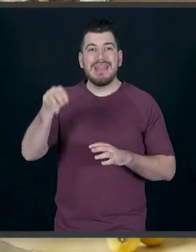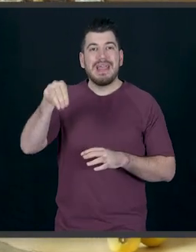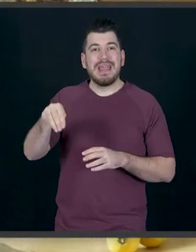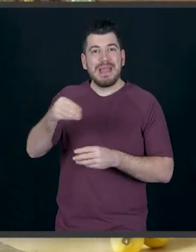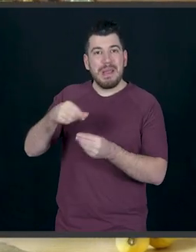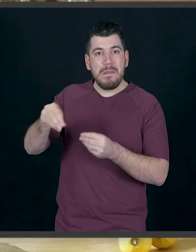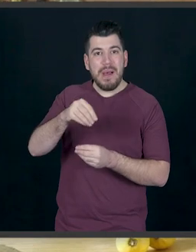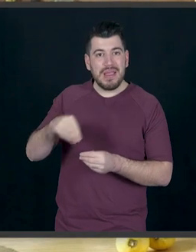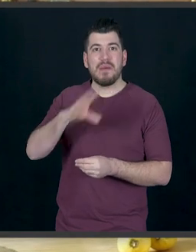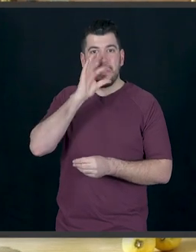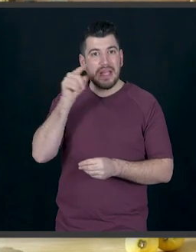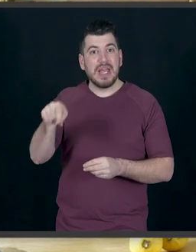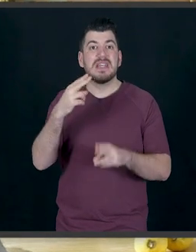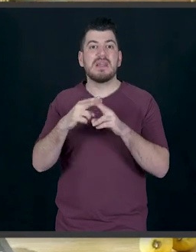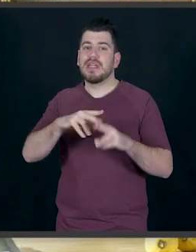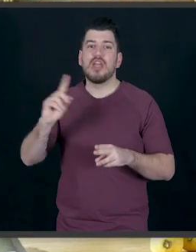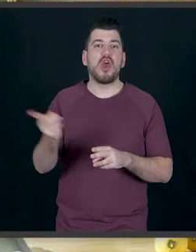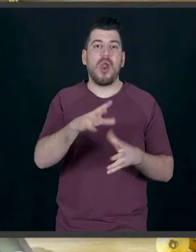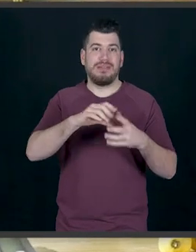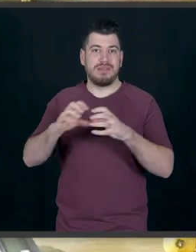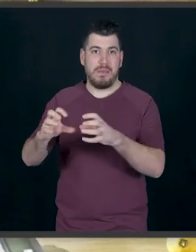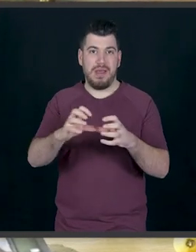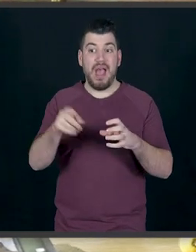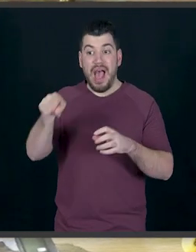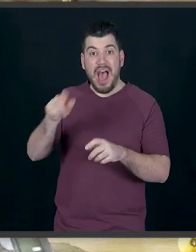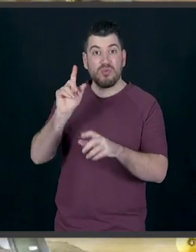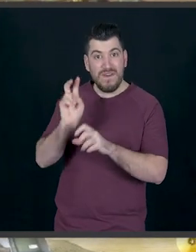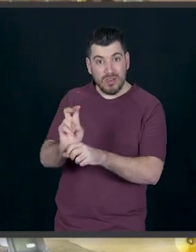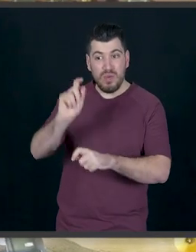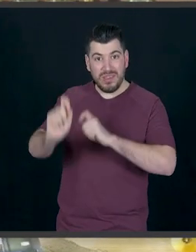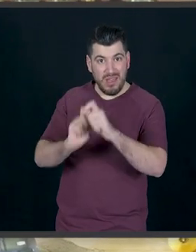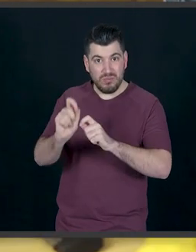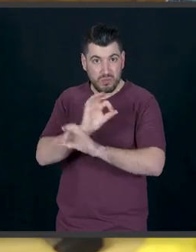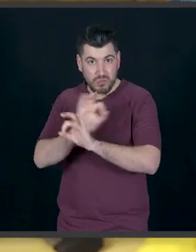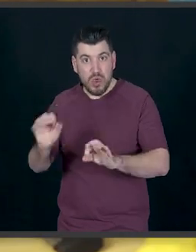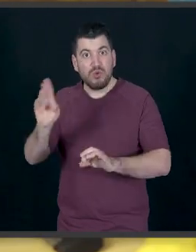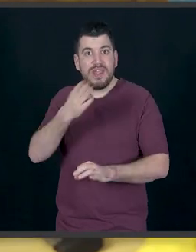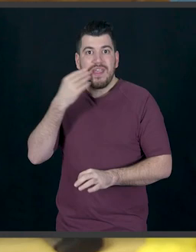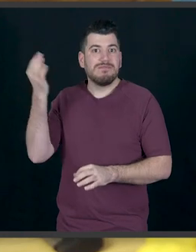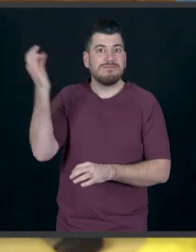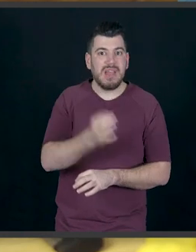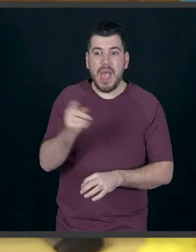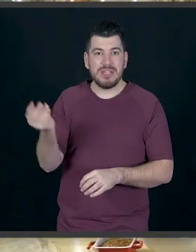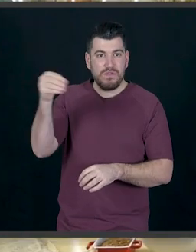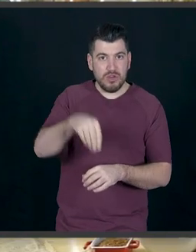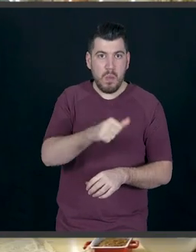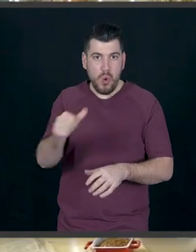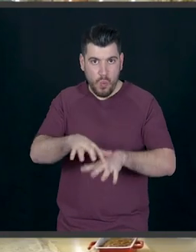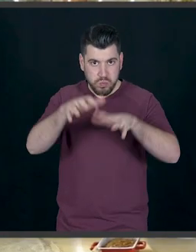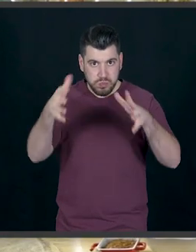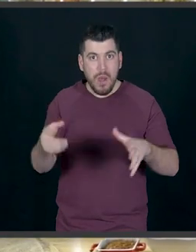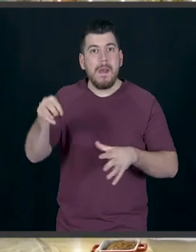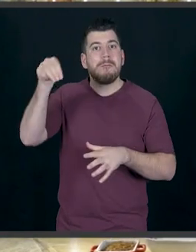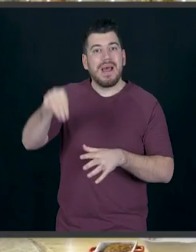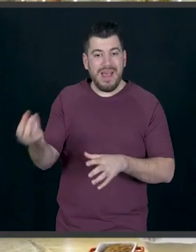μαγιά δίνει χαρακτηριστικό άρωμα σε όλα τα ζυμάρια και άμα την αφήσουμε να δουλέψει σωστά μας δίνει ακόμα περισσότερο γεύση. Δεν τη βάζουμε μόνο για να φουσκώσει, αλλά βάζουμε